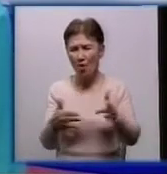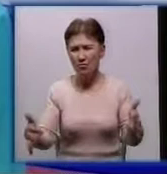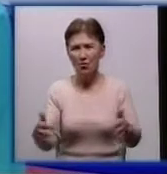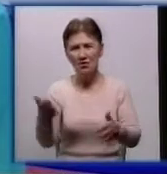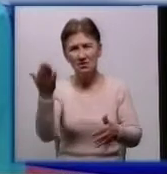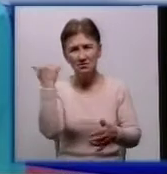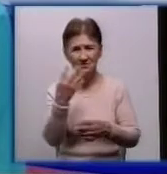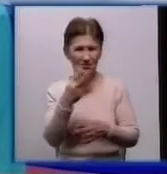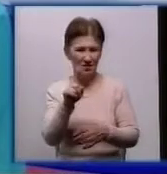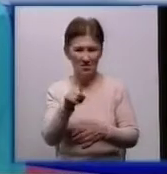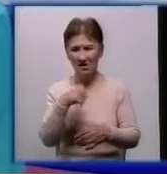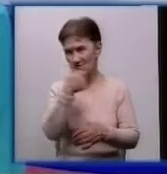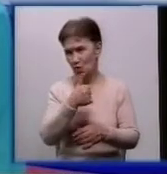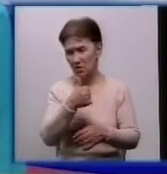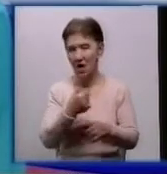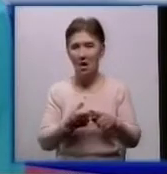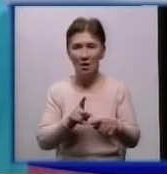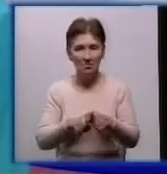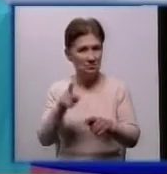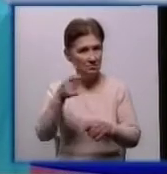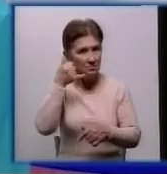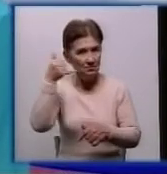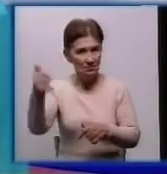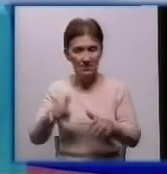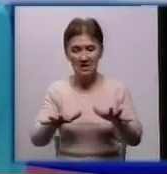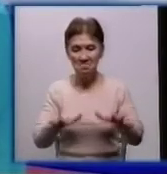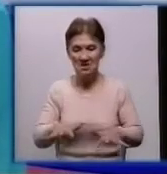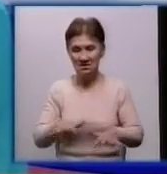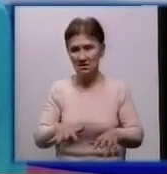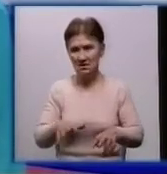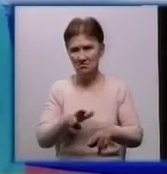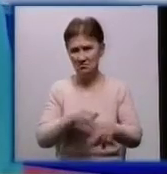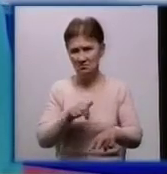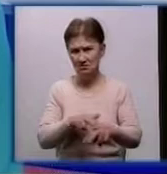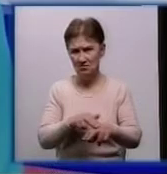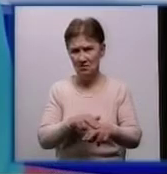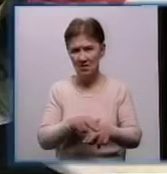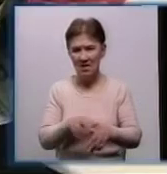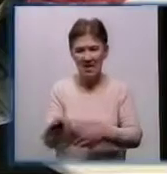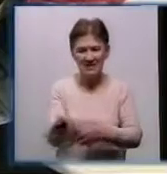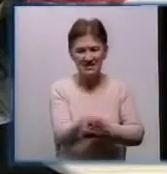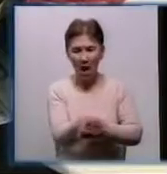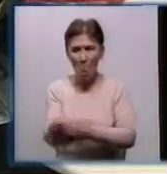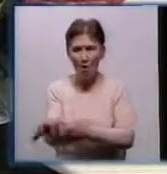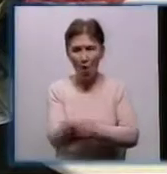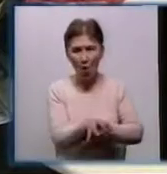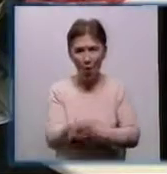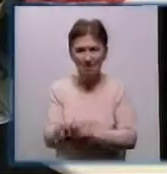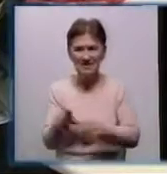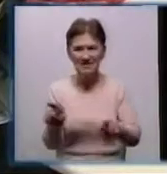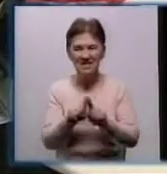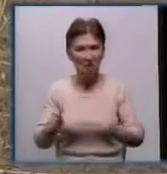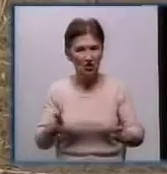вибухонебезпечні предмети надійшло на телефон місцевої чергової частини. Сапери обласного управління Державної служби з надзвичайних